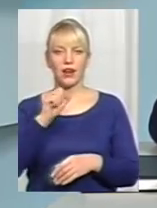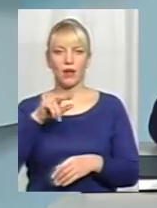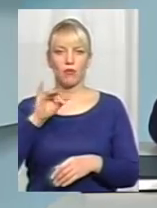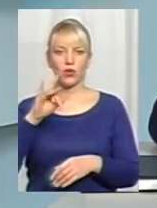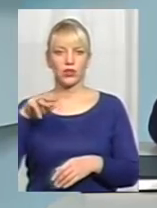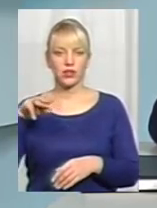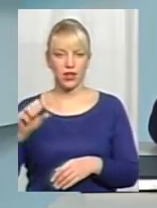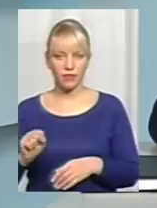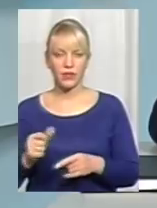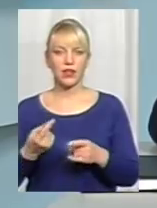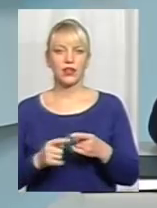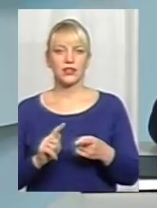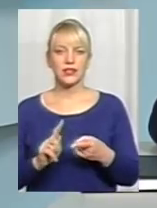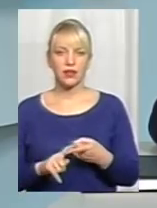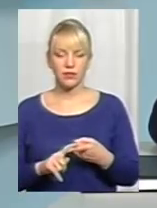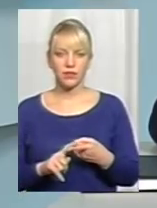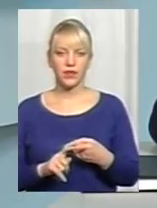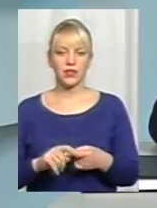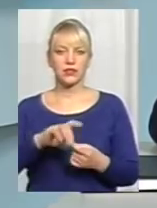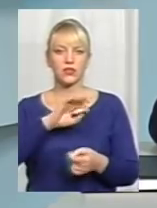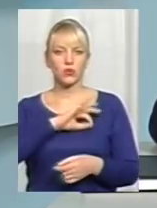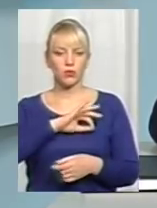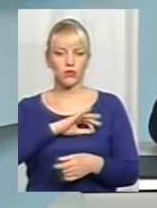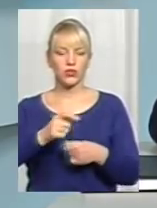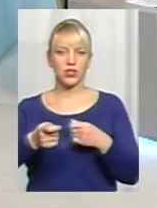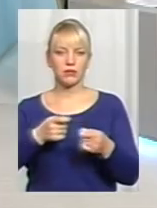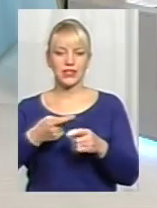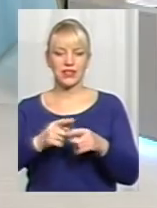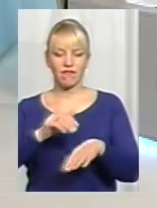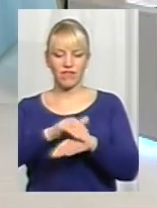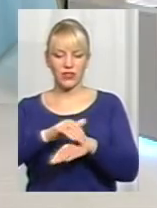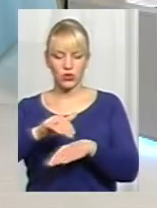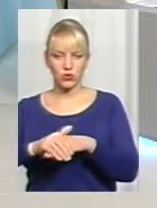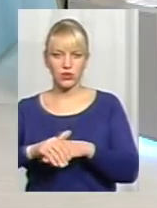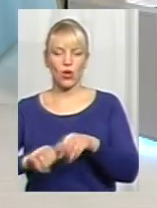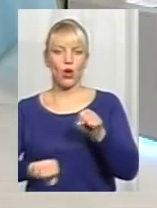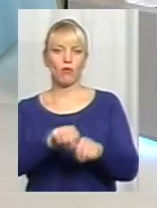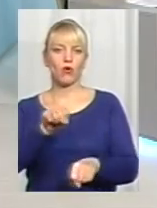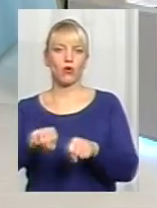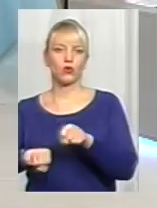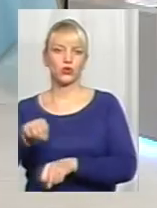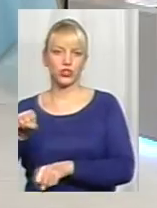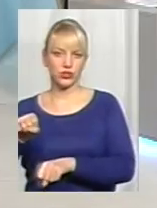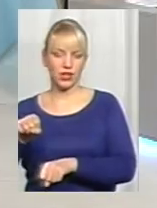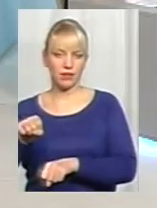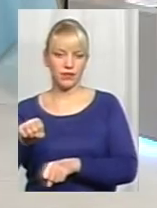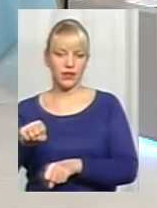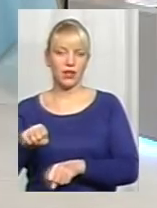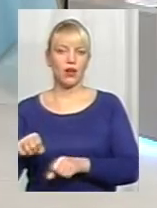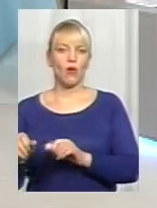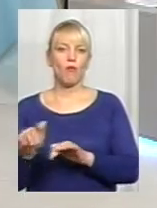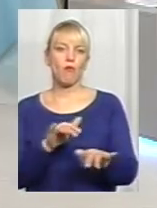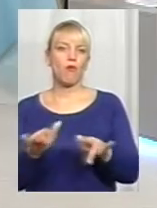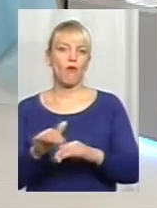що рапорта застосовується адміністрацією, це фіксація порушення засудження. В разі її фіксації. І окрім того,